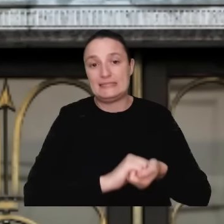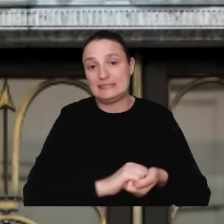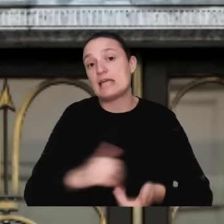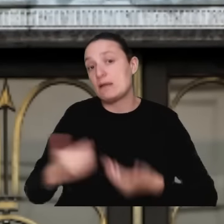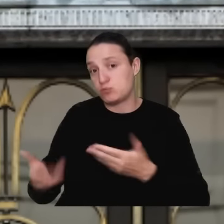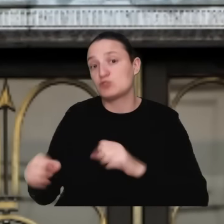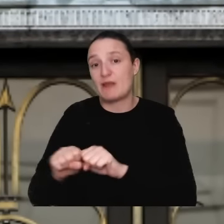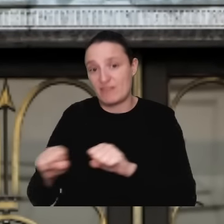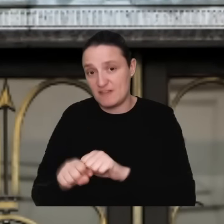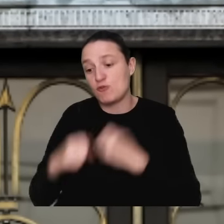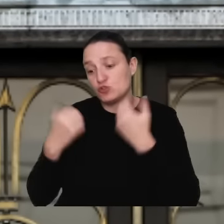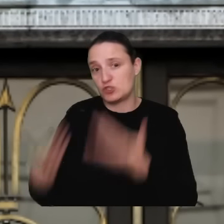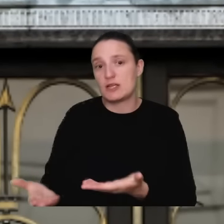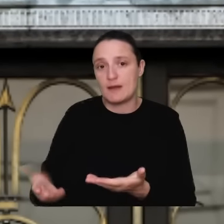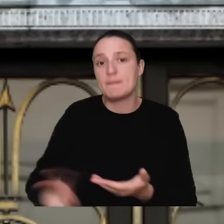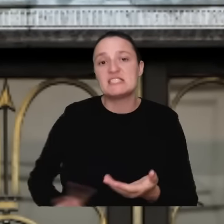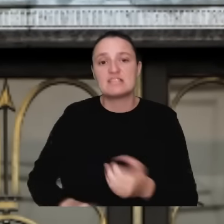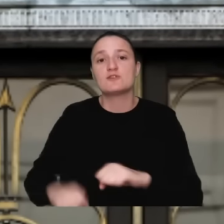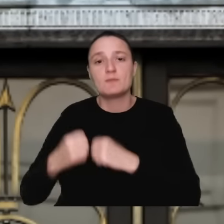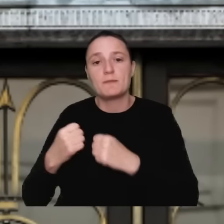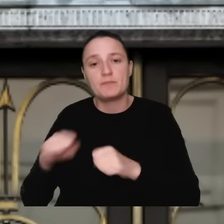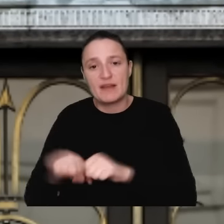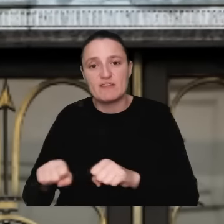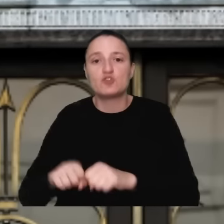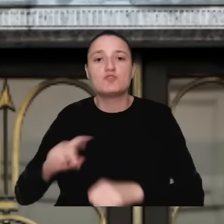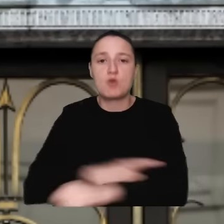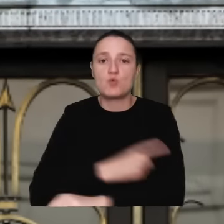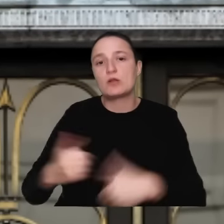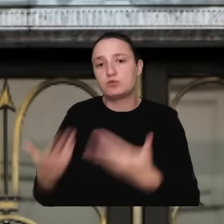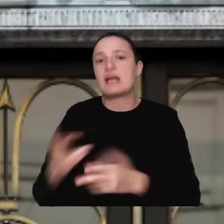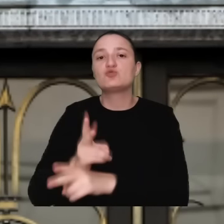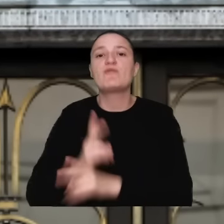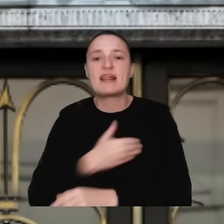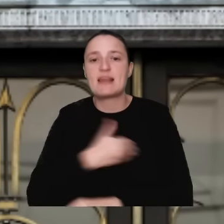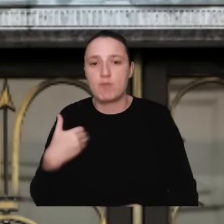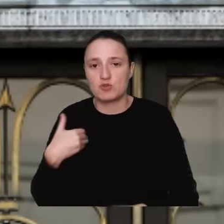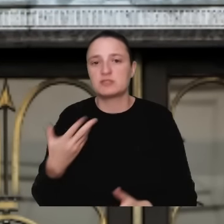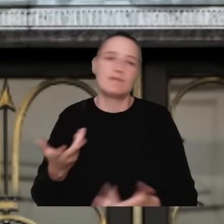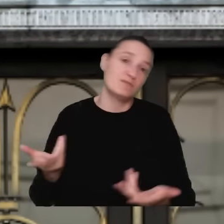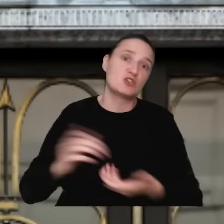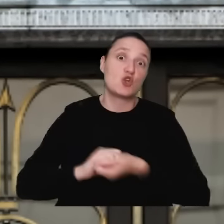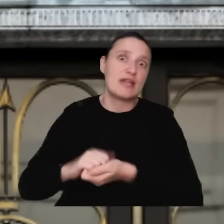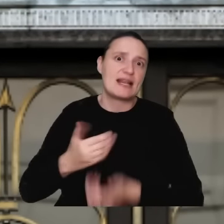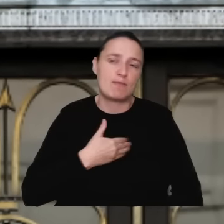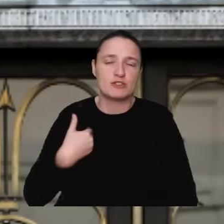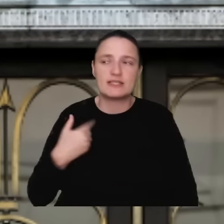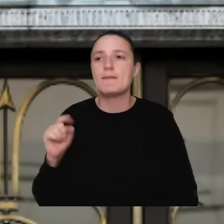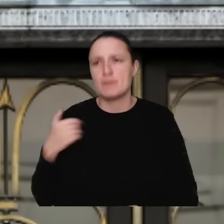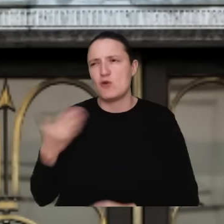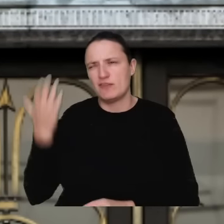sprawiedliwości, w sensie Ministerstwa Sprawiedliwości i prokuratury suwerennej Polsce, czy Solidarnej Polsce wówczas były wynikiem ustaleń